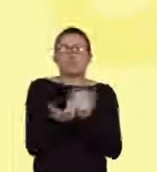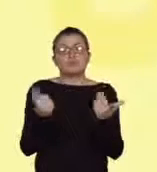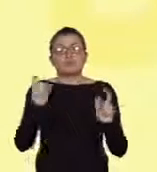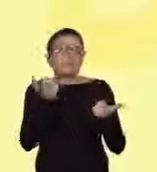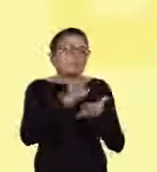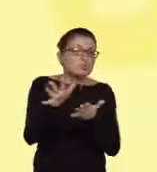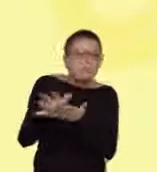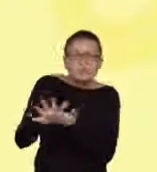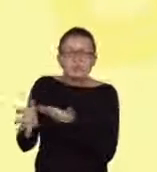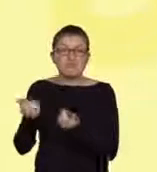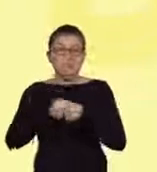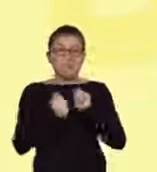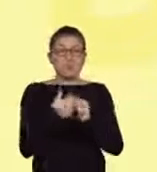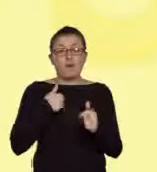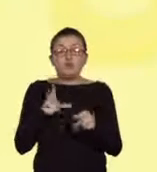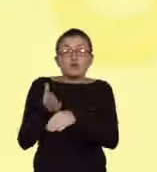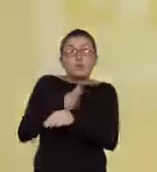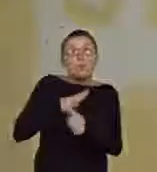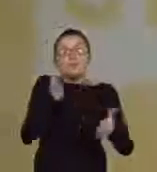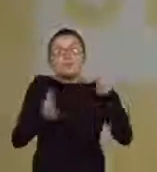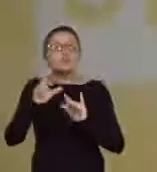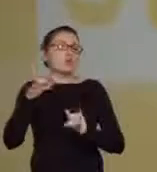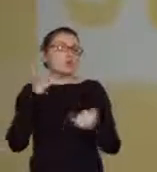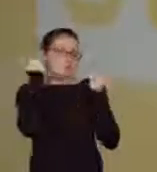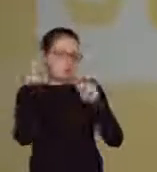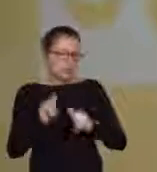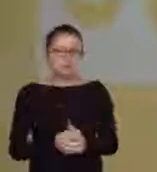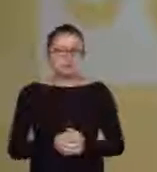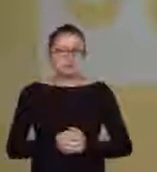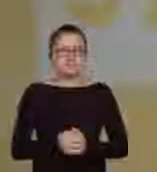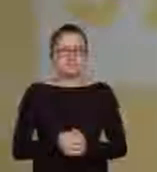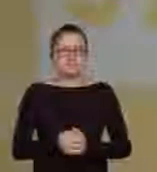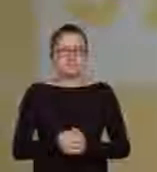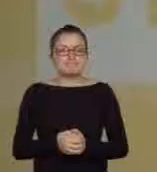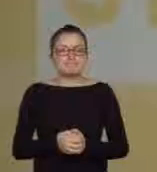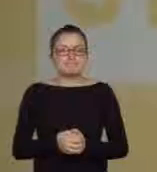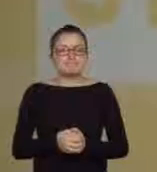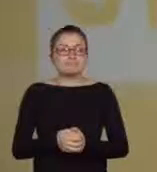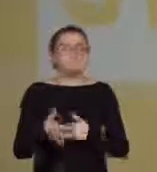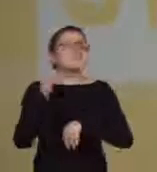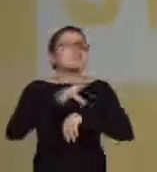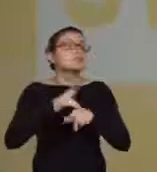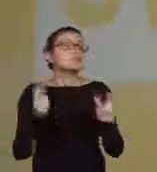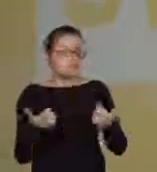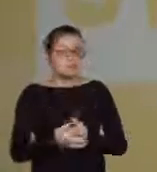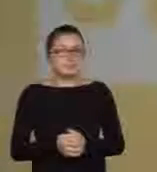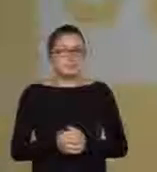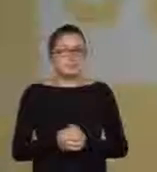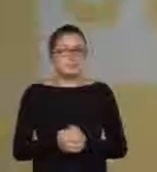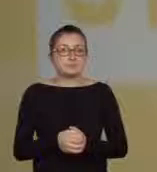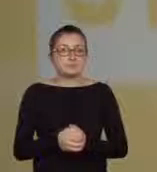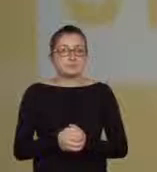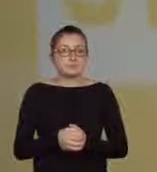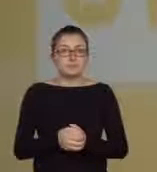techniczne podczas przygotowywania samej mieszaniny reakcyjnej. Wniosek płynący z tej lekcji jest taki, że bez prawidłowo